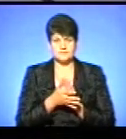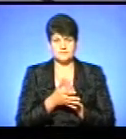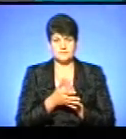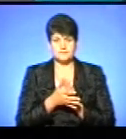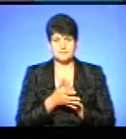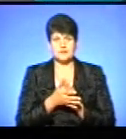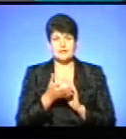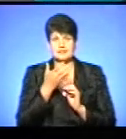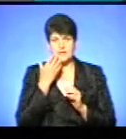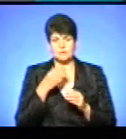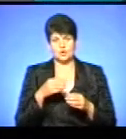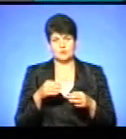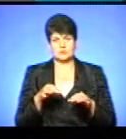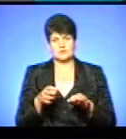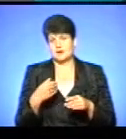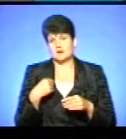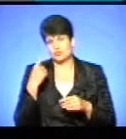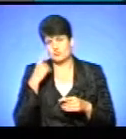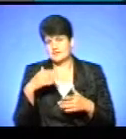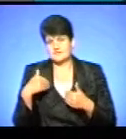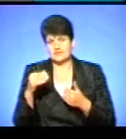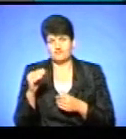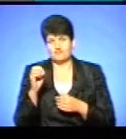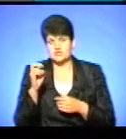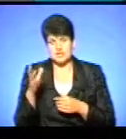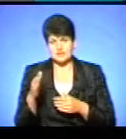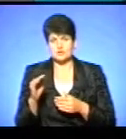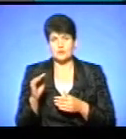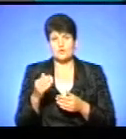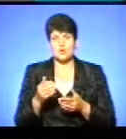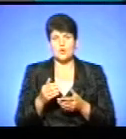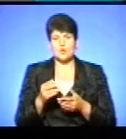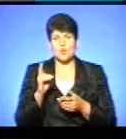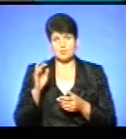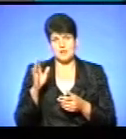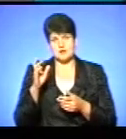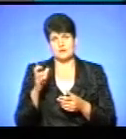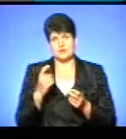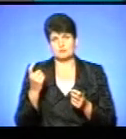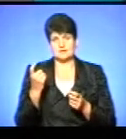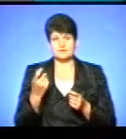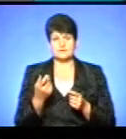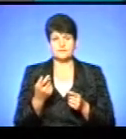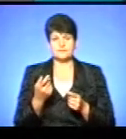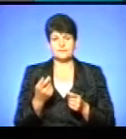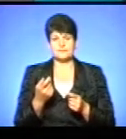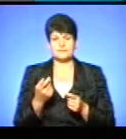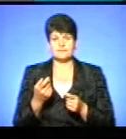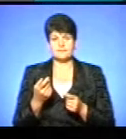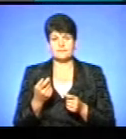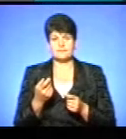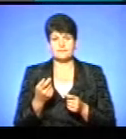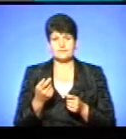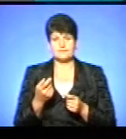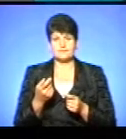Це звернутися, я думаю, в ЖЕК і для житлово-комунального господарства, для вирішення цього питання. Тобто це не зовсім до